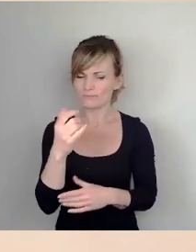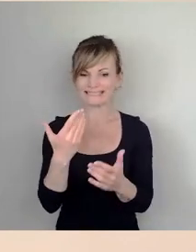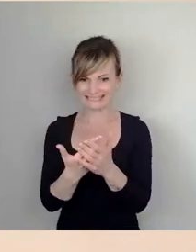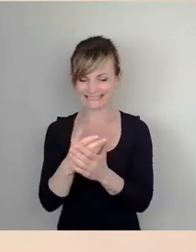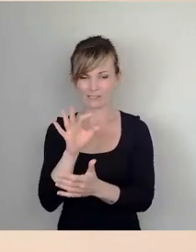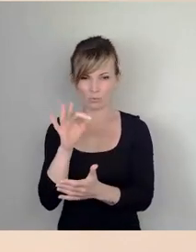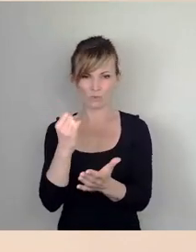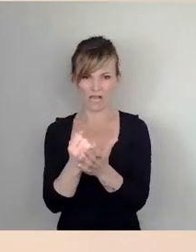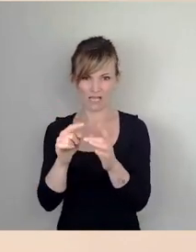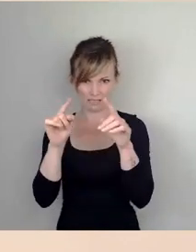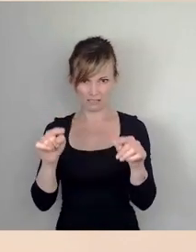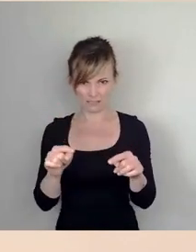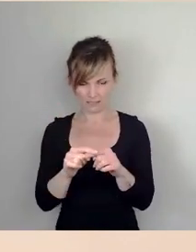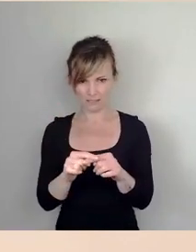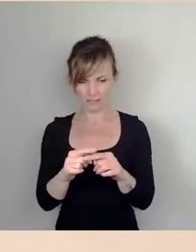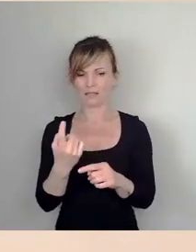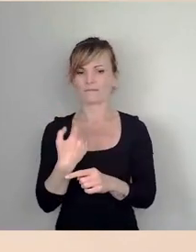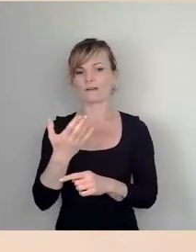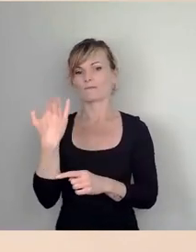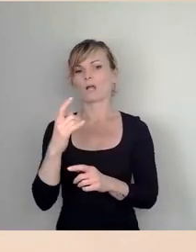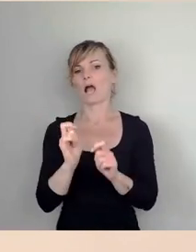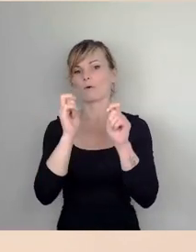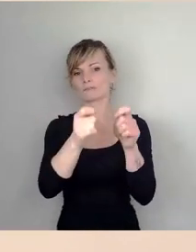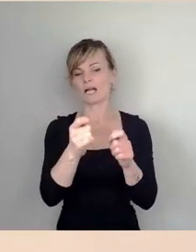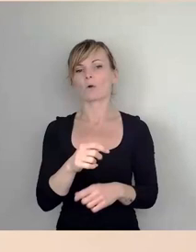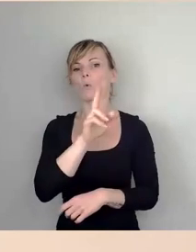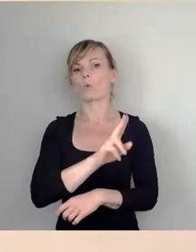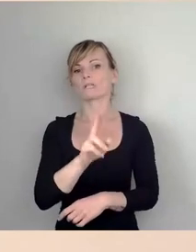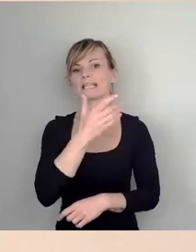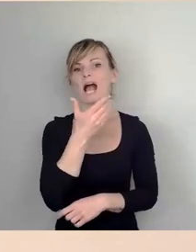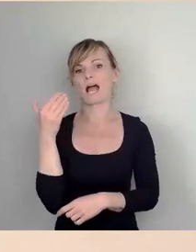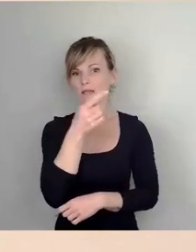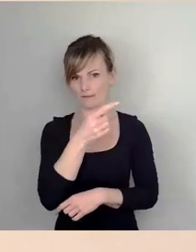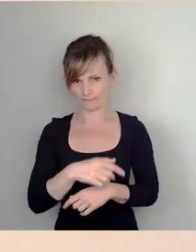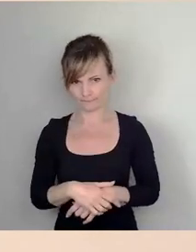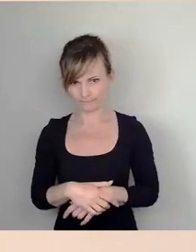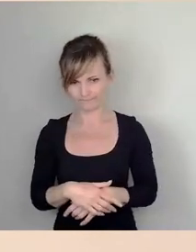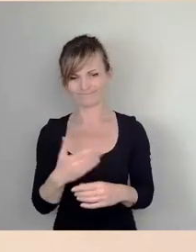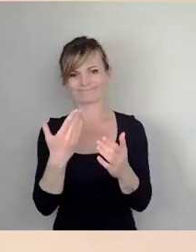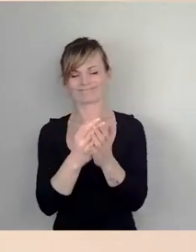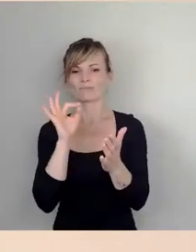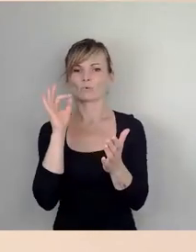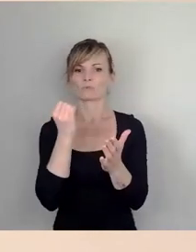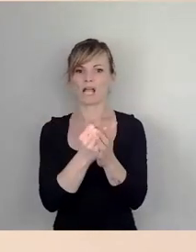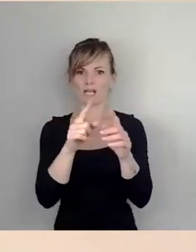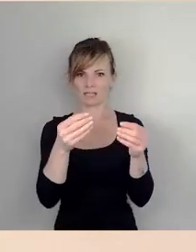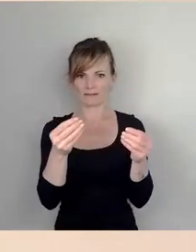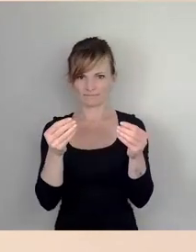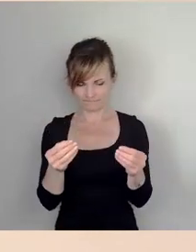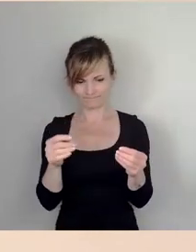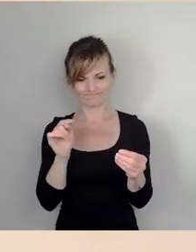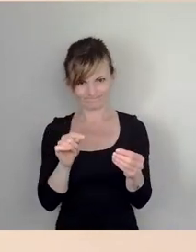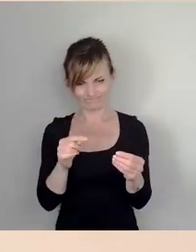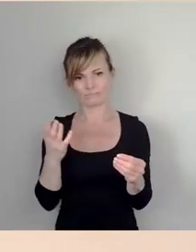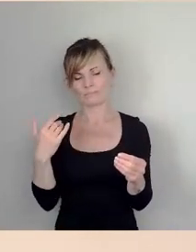bei der Universität Halle beauftragt haben, was sich eben mit der Frage, die ich eingangs genannt hatte,